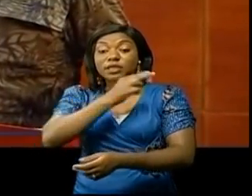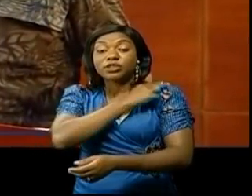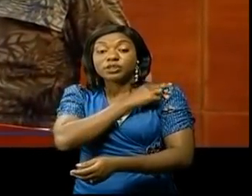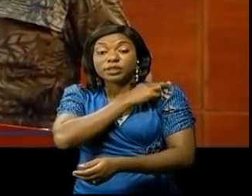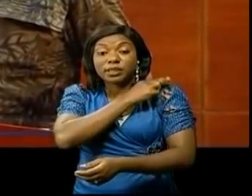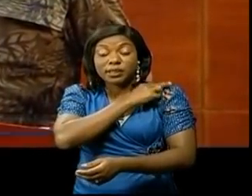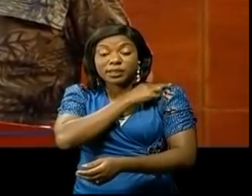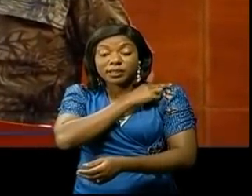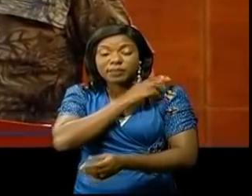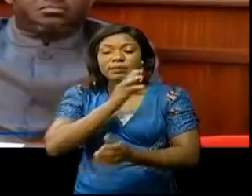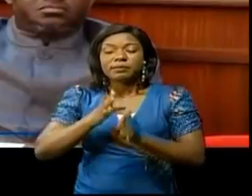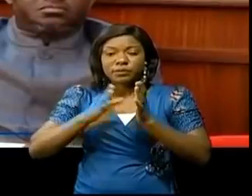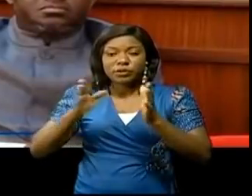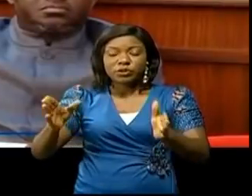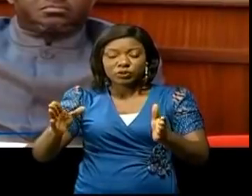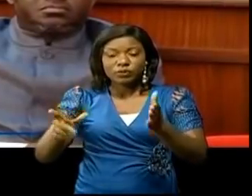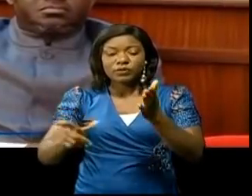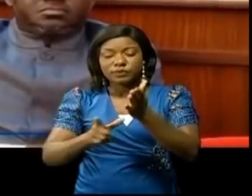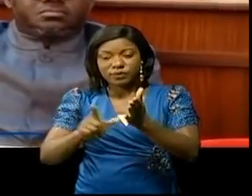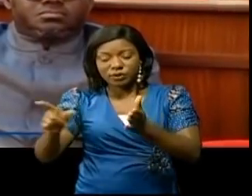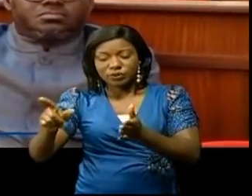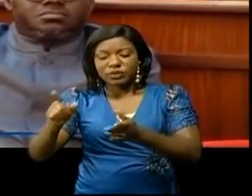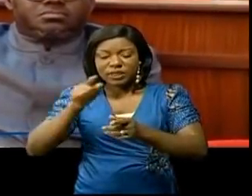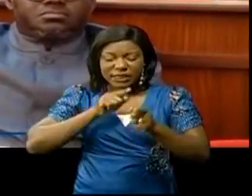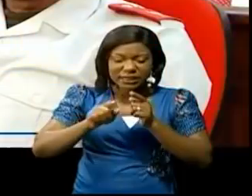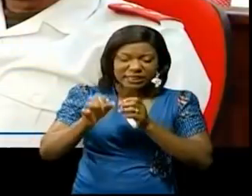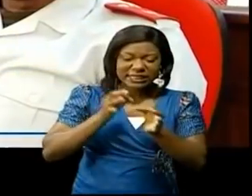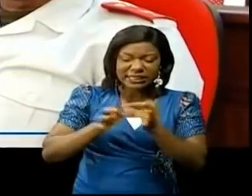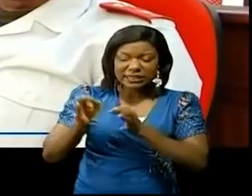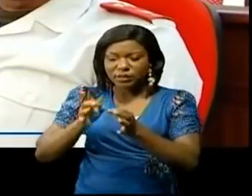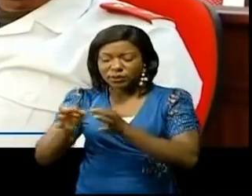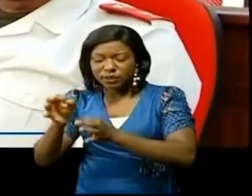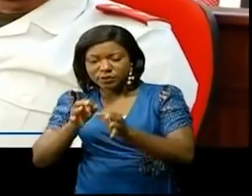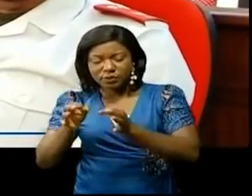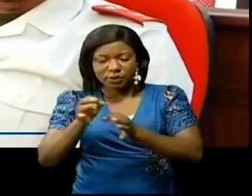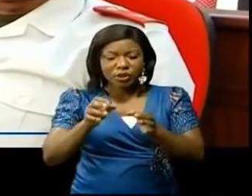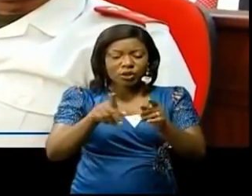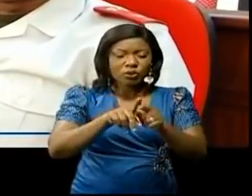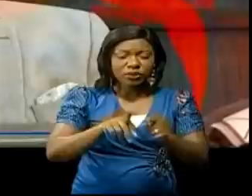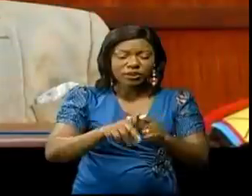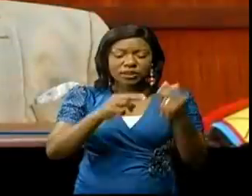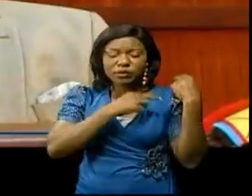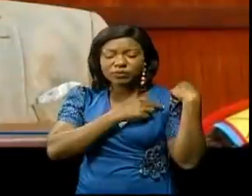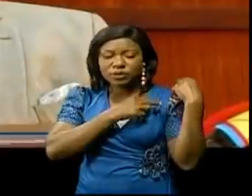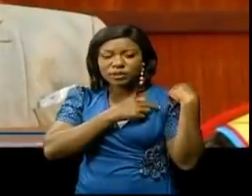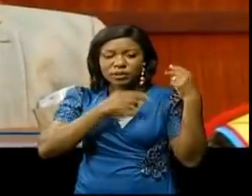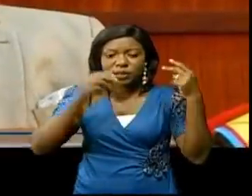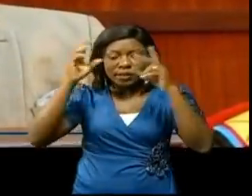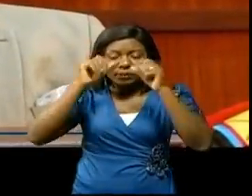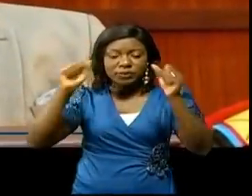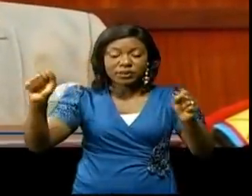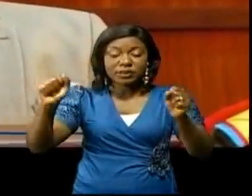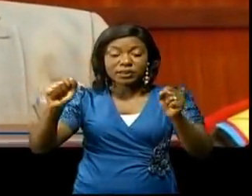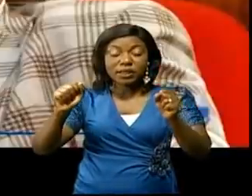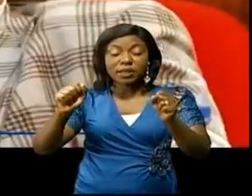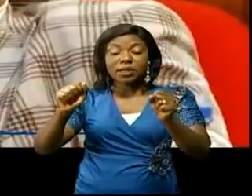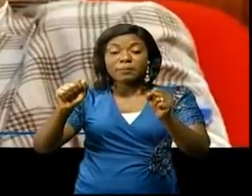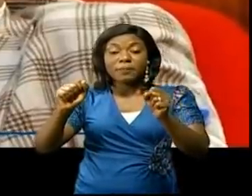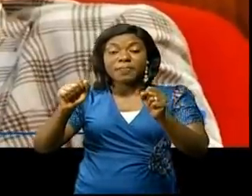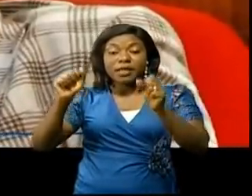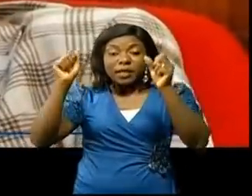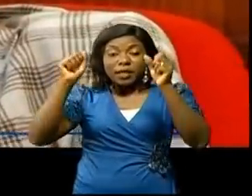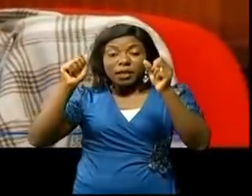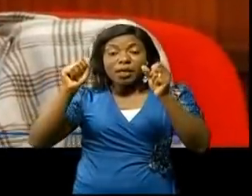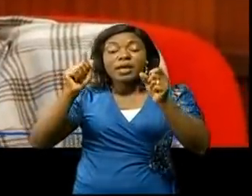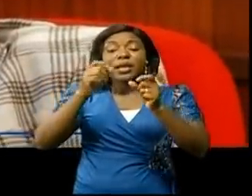Tchouéoué. Sans entrer dans les détails opérationnels, les responsables des sécurités présidentielles ont fourni les informations de portée générale